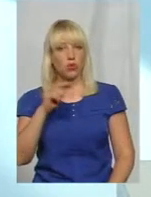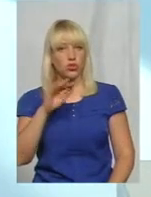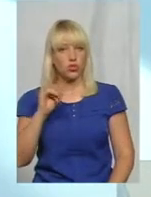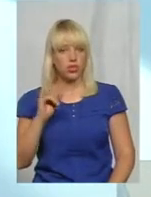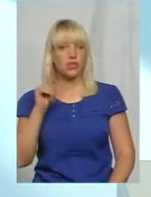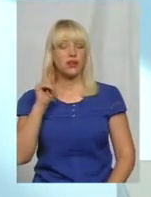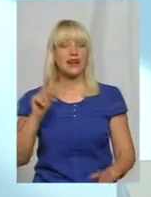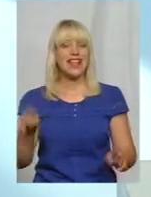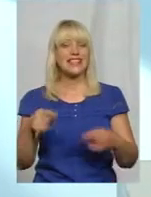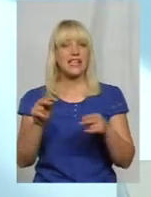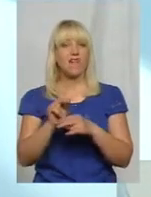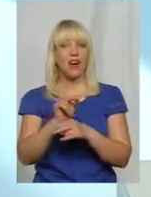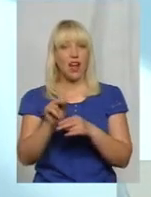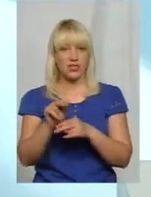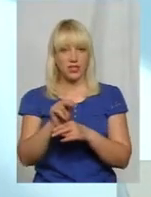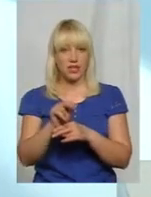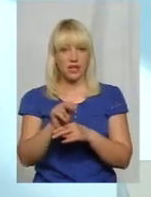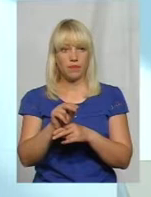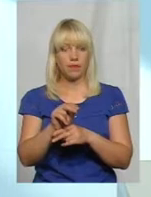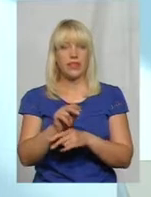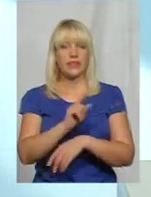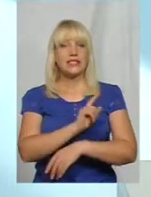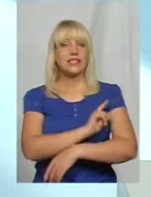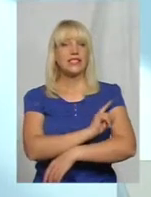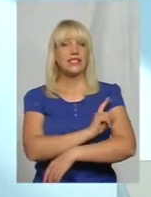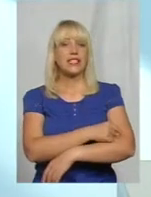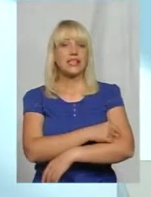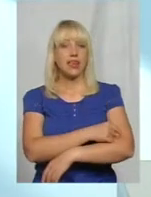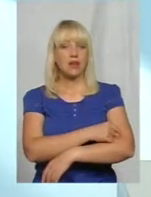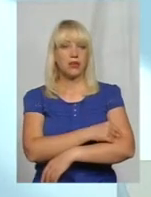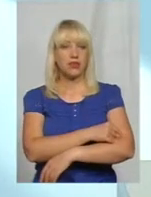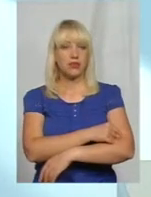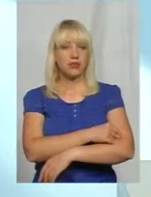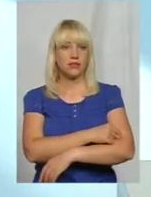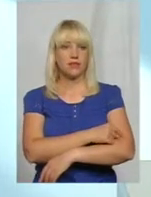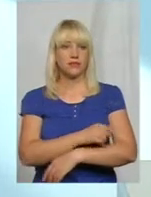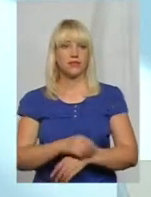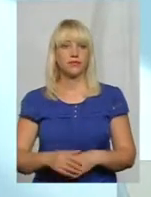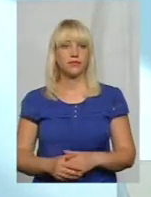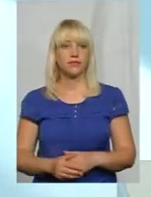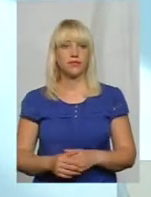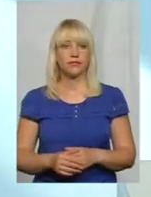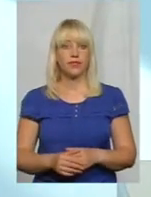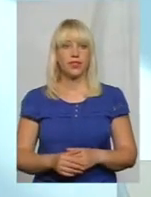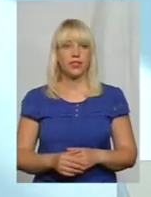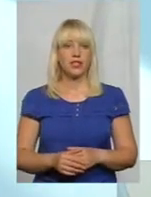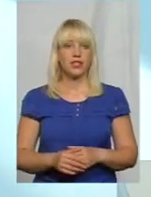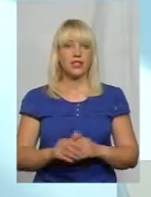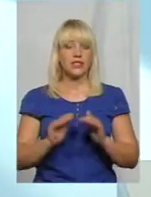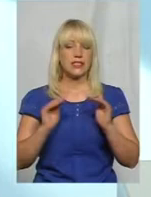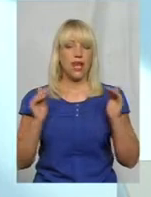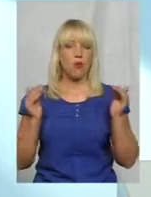реставрація силами, ну, можна сказати, силами заповідника в